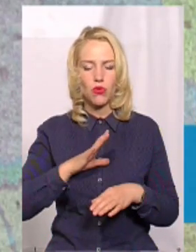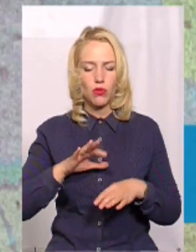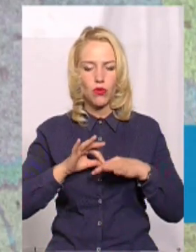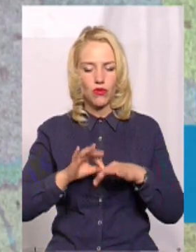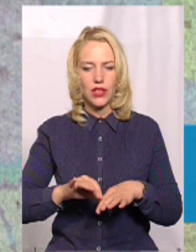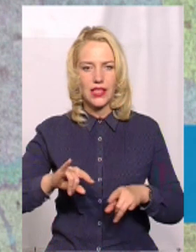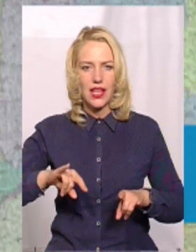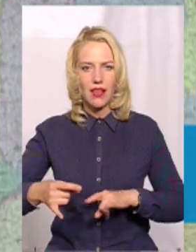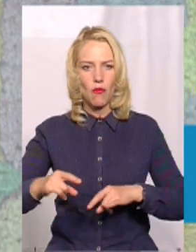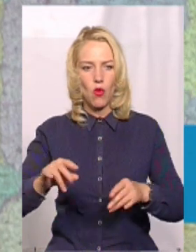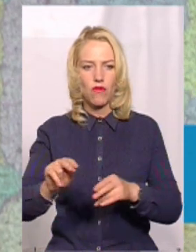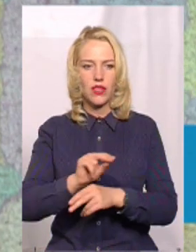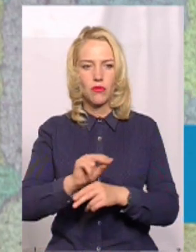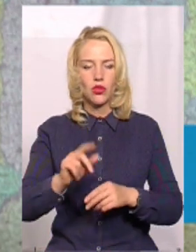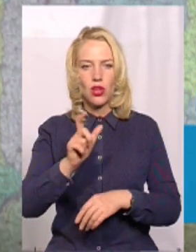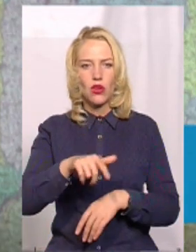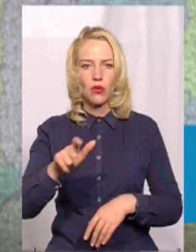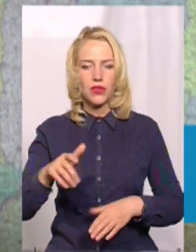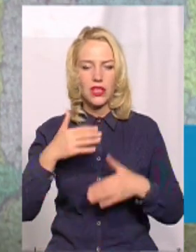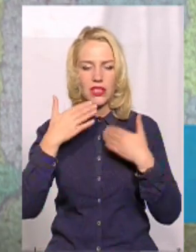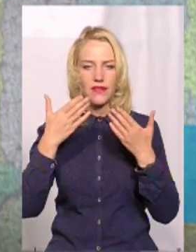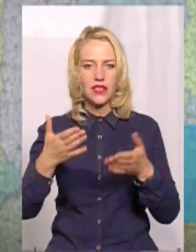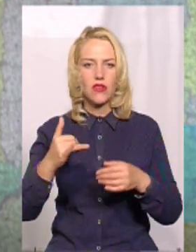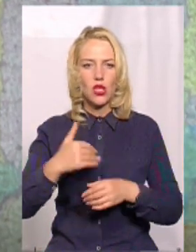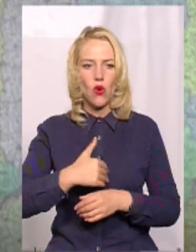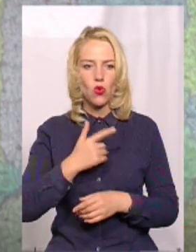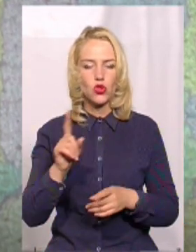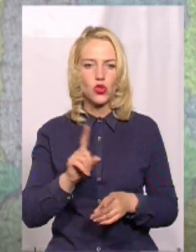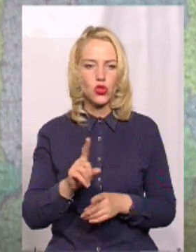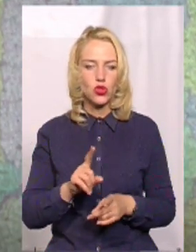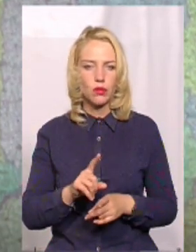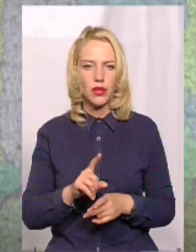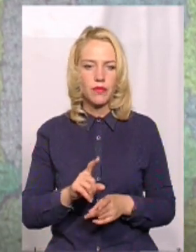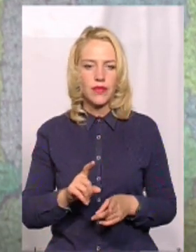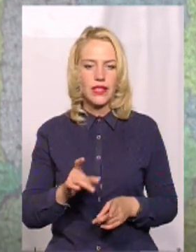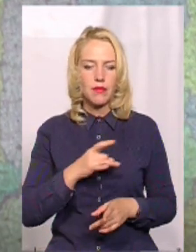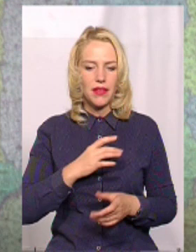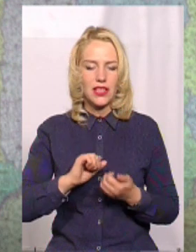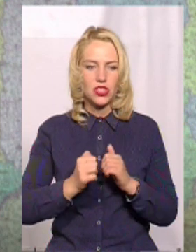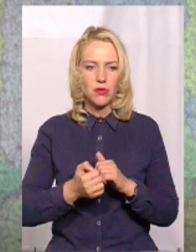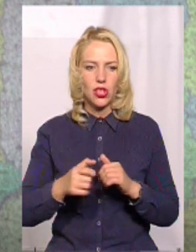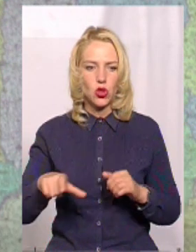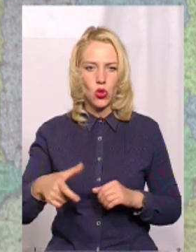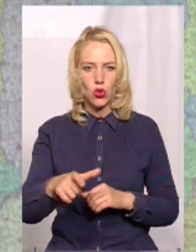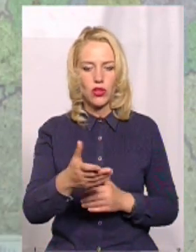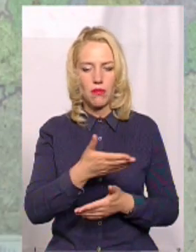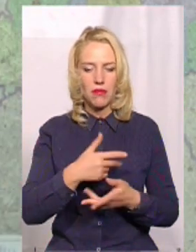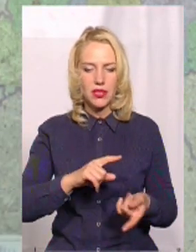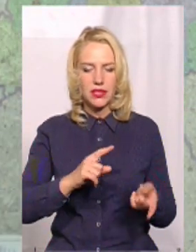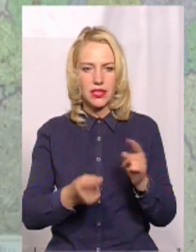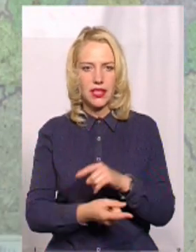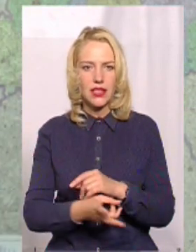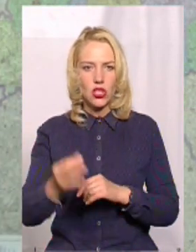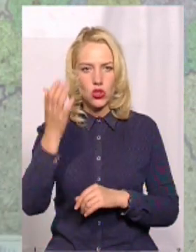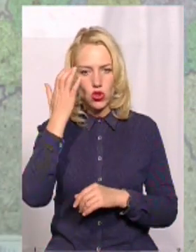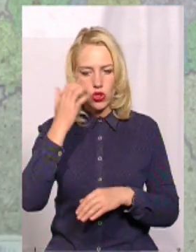ямковий ремонт. Громадяни звертаються і хочуть, щоб з білощебеневими дорогами зробили сьогодні чорне